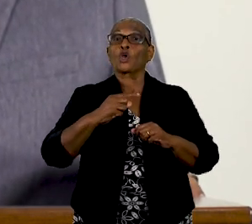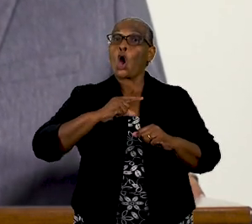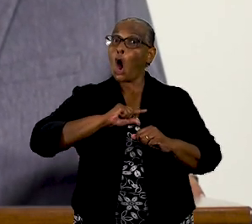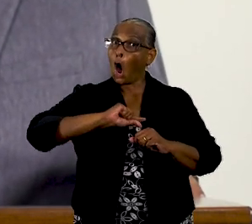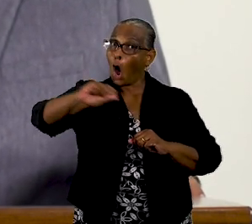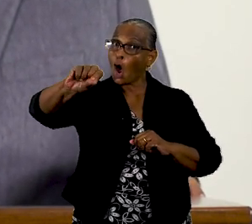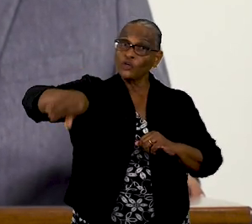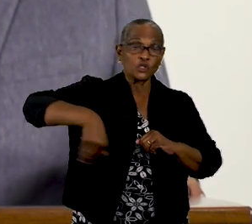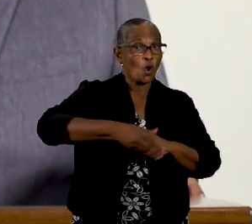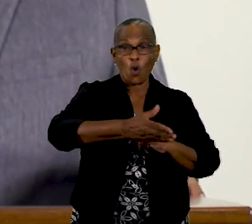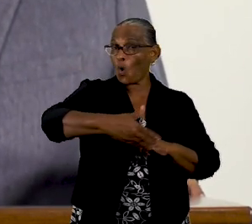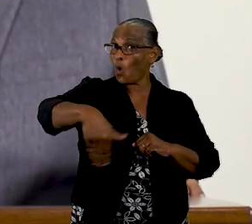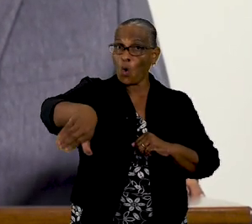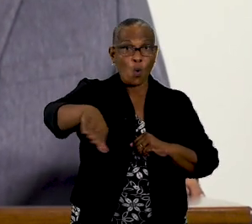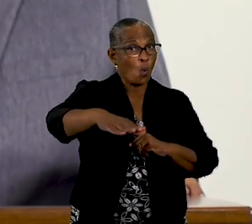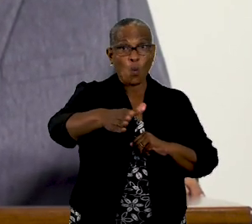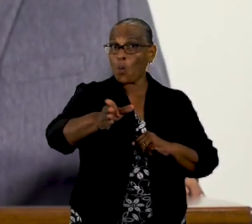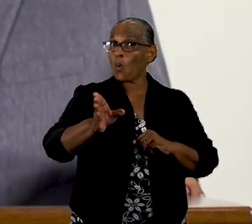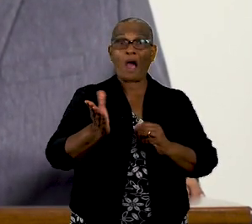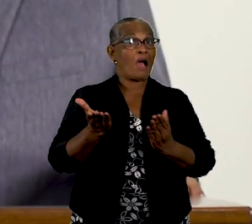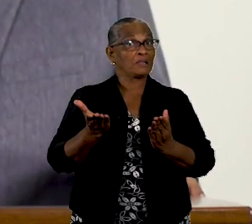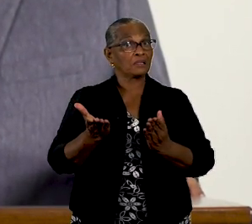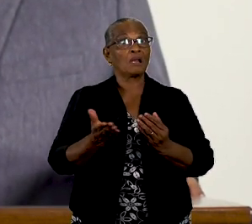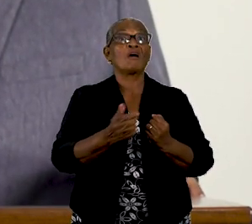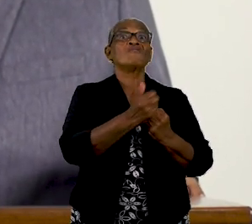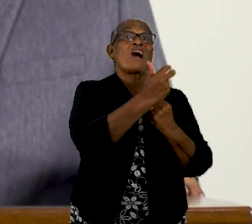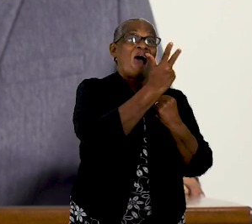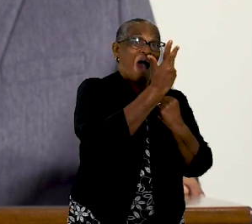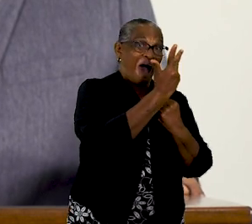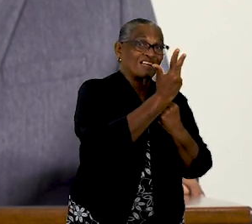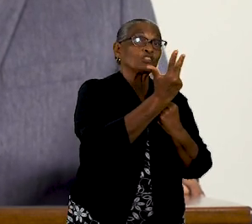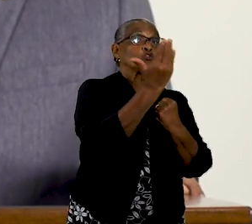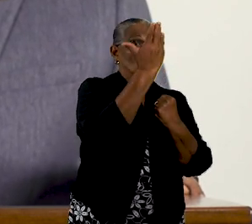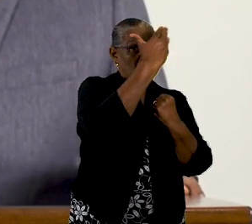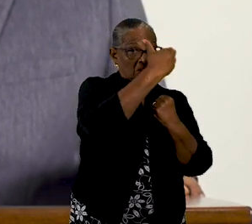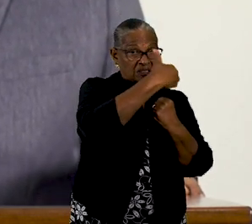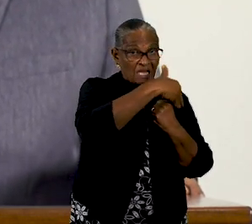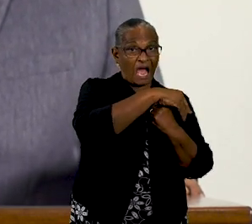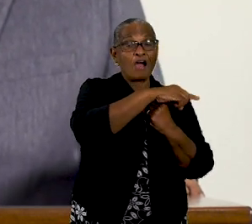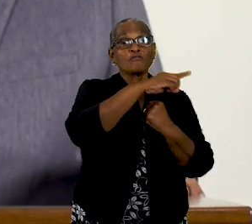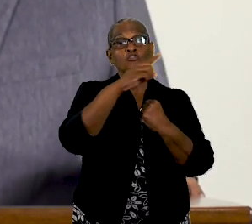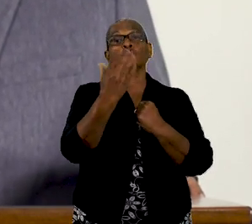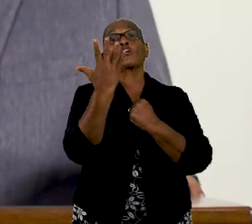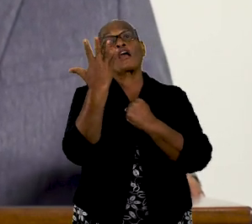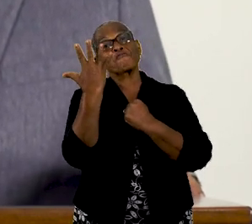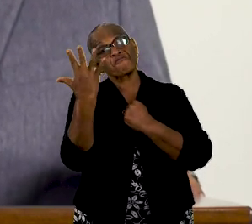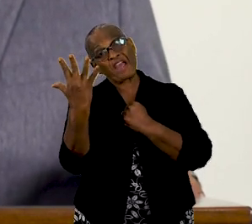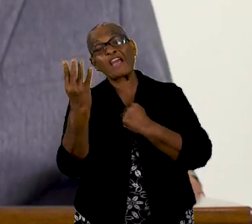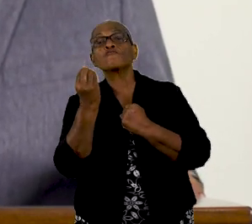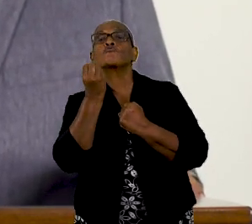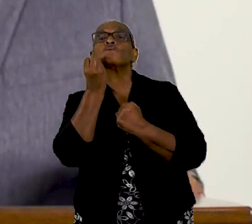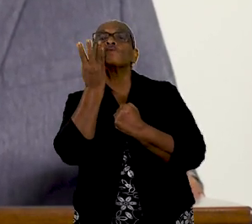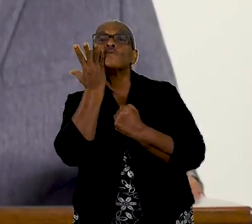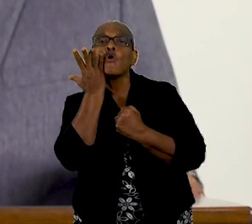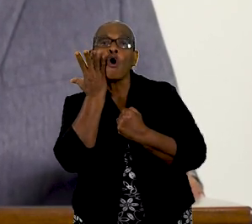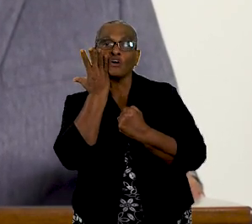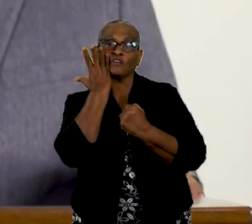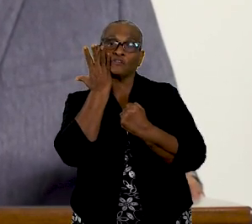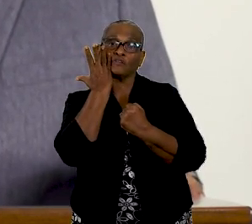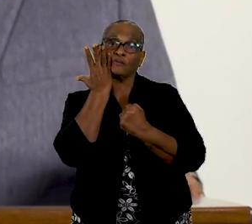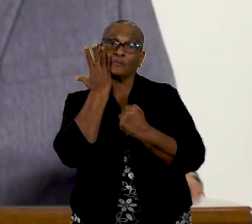uitgangsverbod wordt bijgesteld van 8 uur in de avond tot 5 uur in de ochtend.